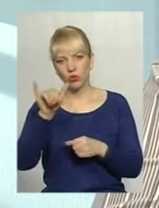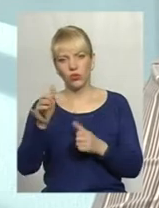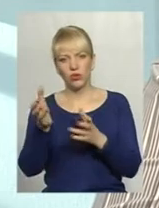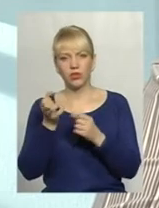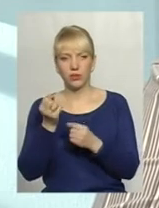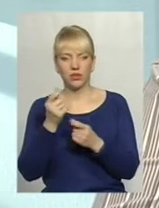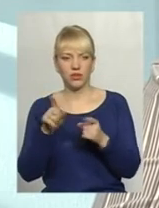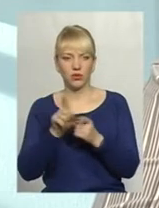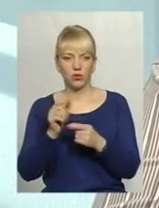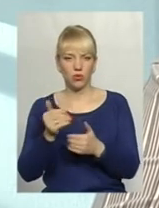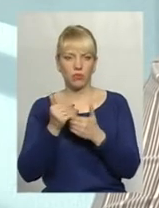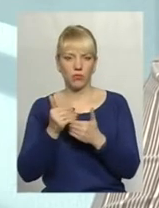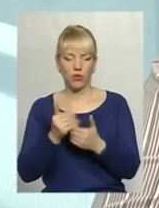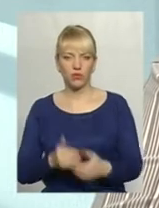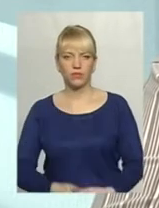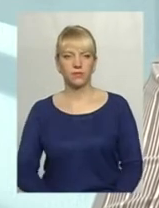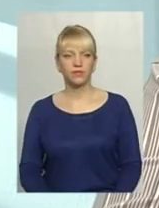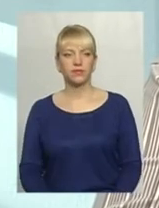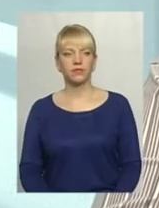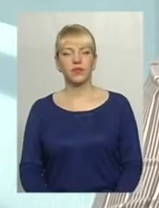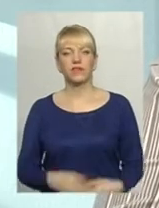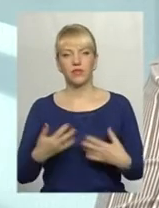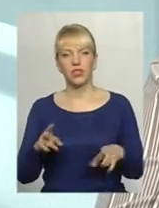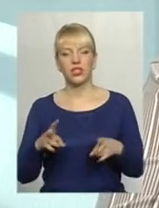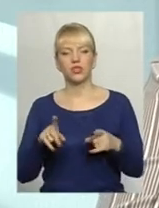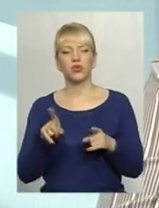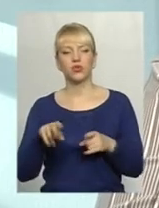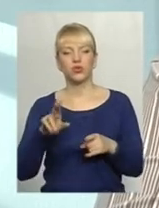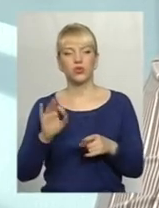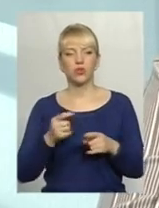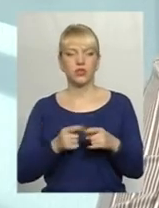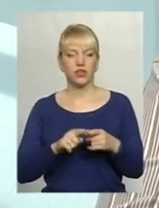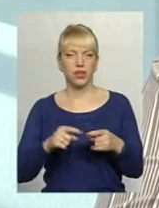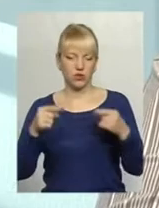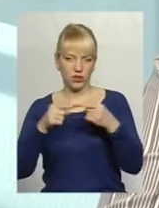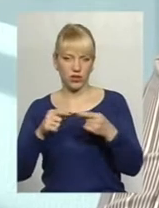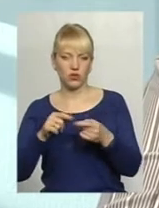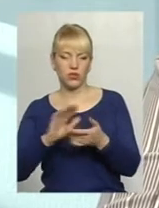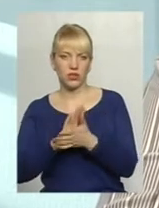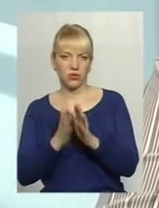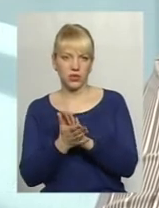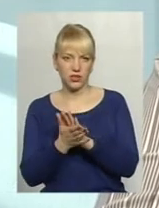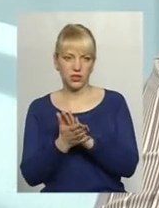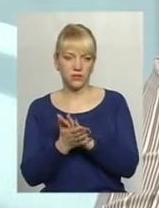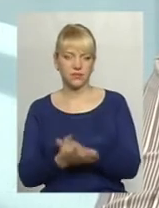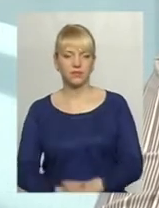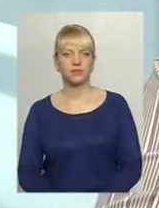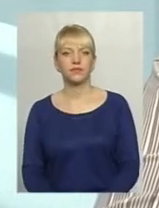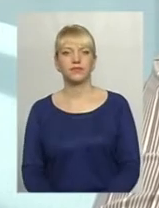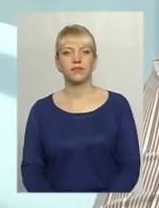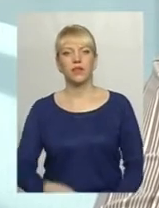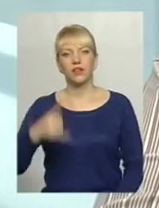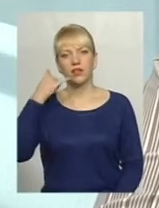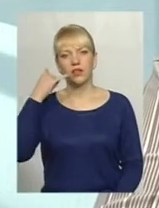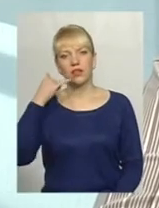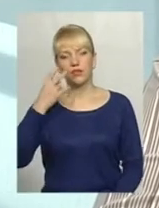відповідну допомогу. Вже безпосередньо щодо даної конкретної ситуації. Телефони